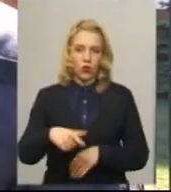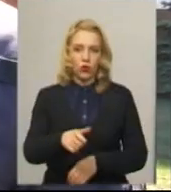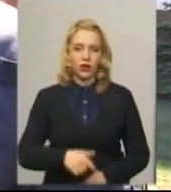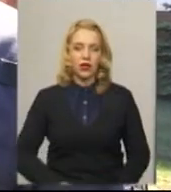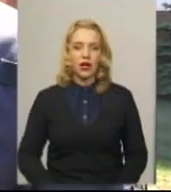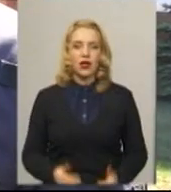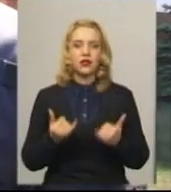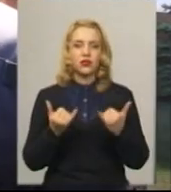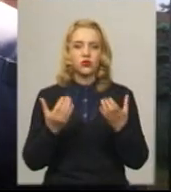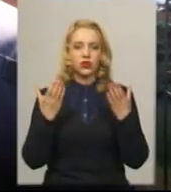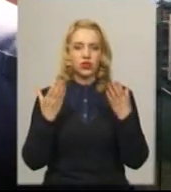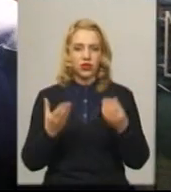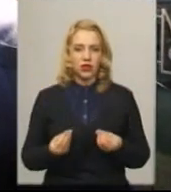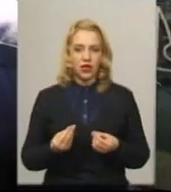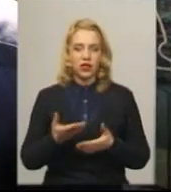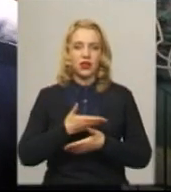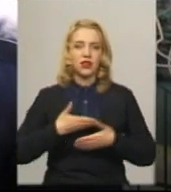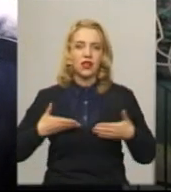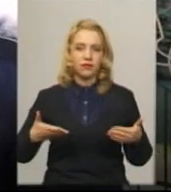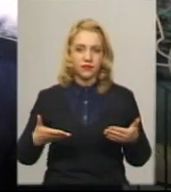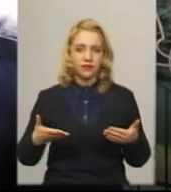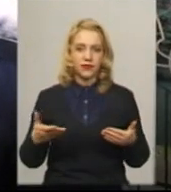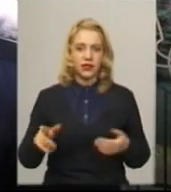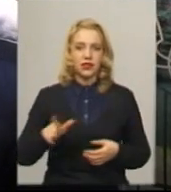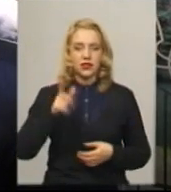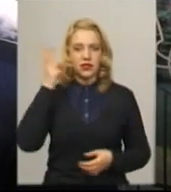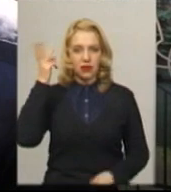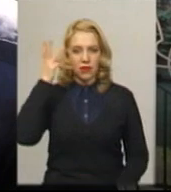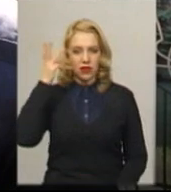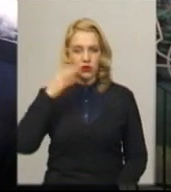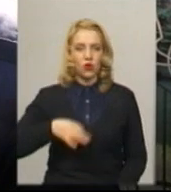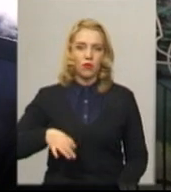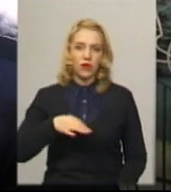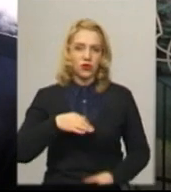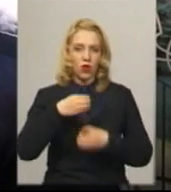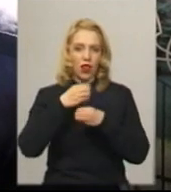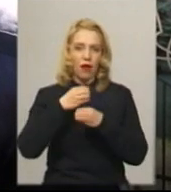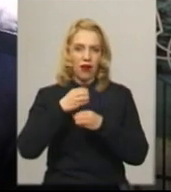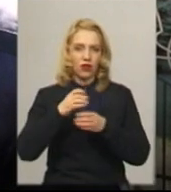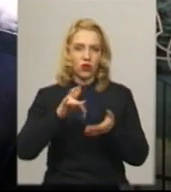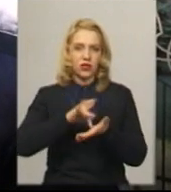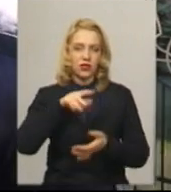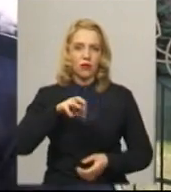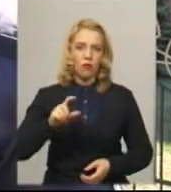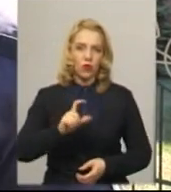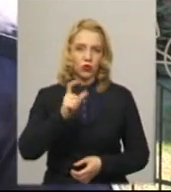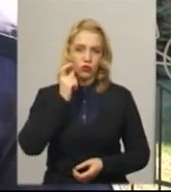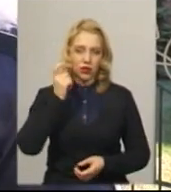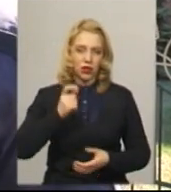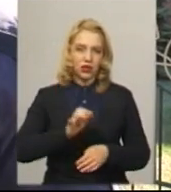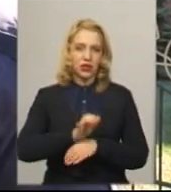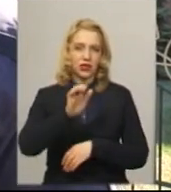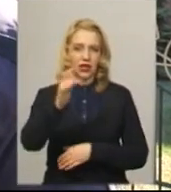На сьогоднішній день нам з Хмельницького обласного лабораторного центру МОЗ України надсилаються